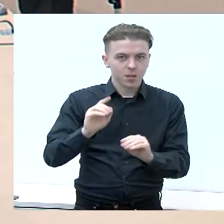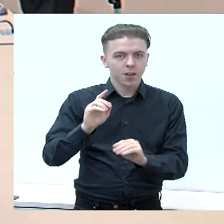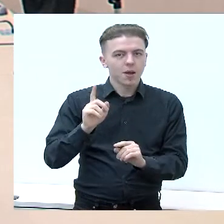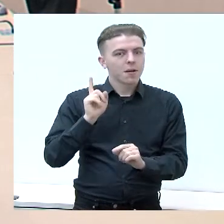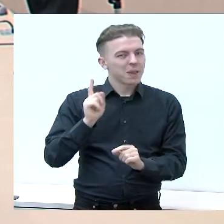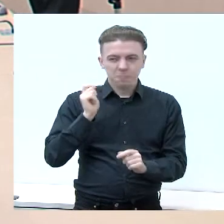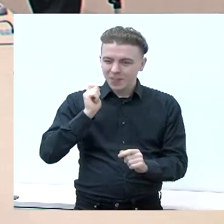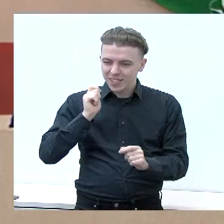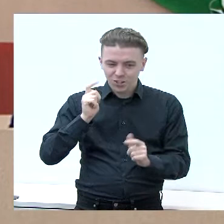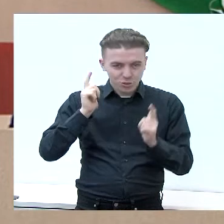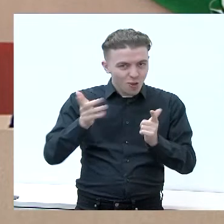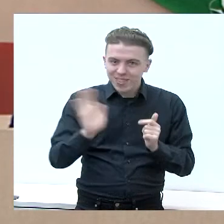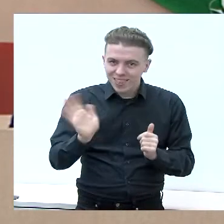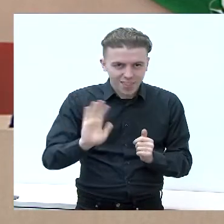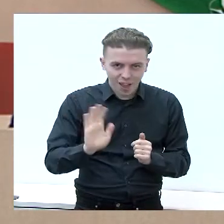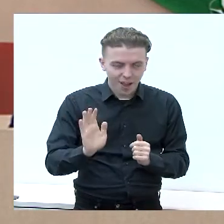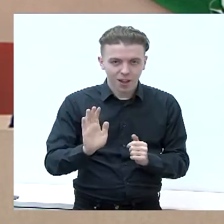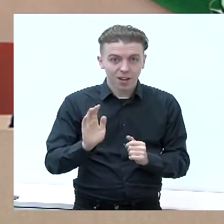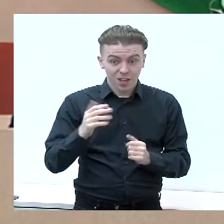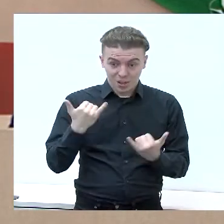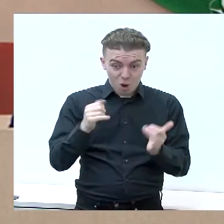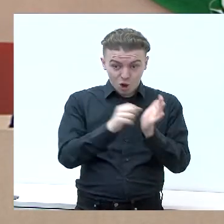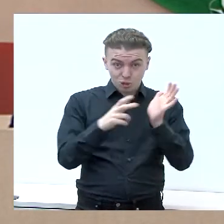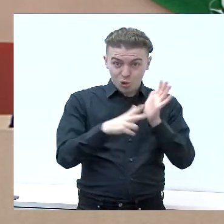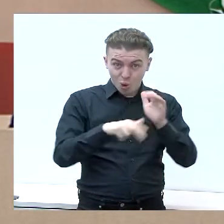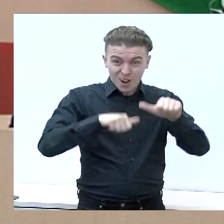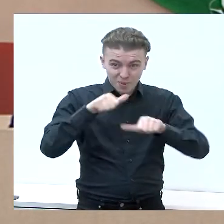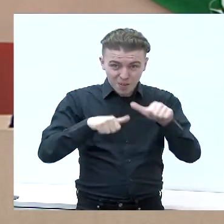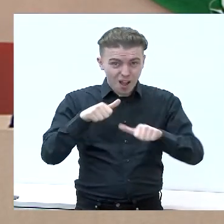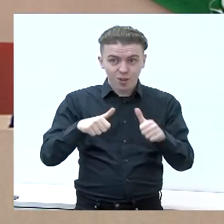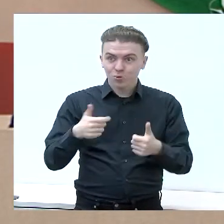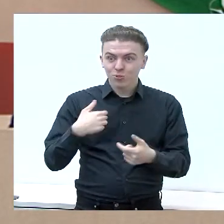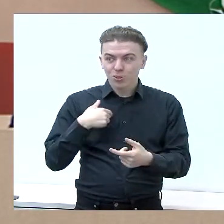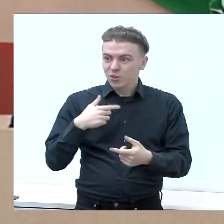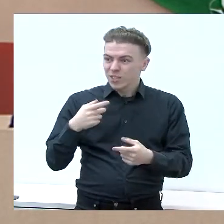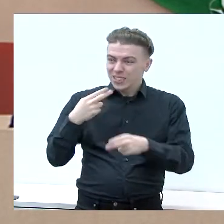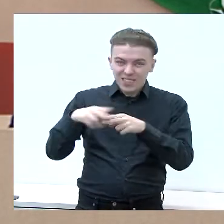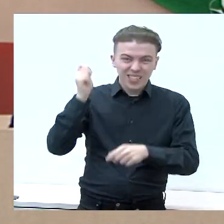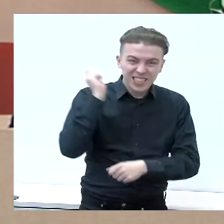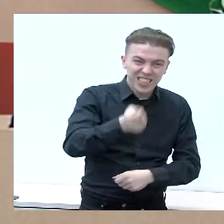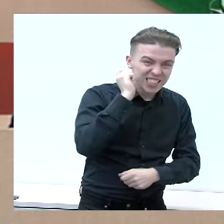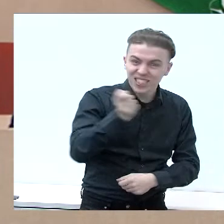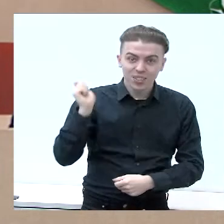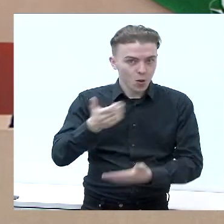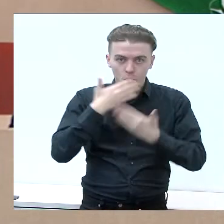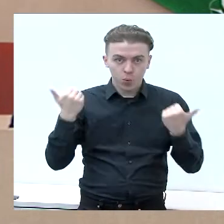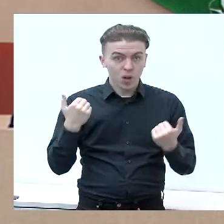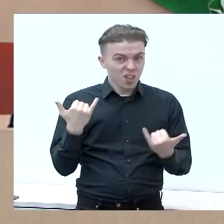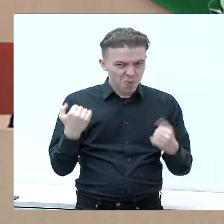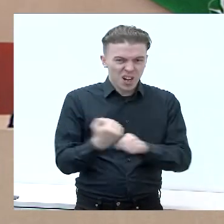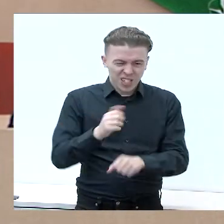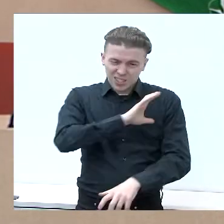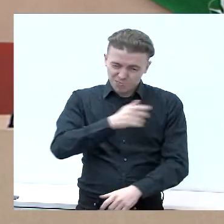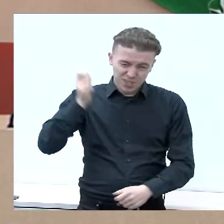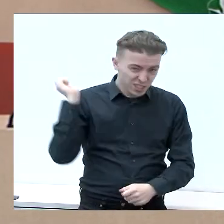neprasme, nes panašu, kad per 18 metų visiškai nesivanuojom. Tai pats laikas, gero garo ir gerų